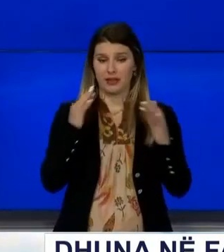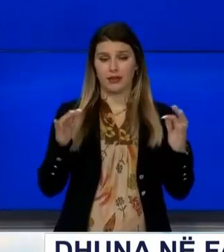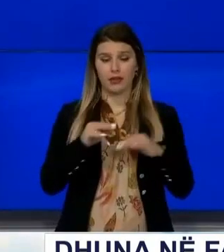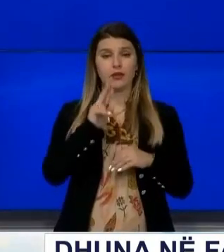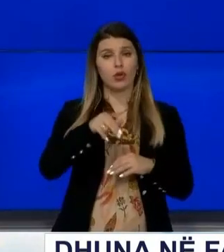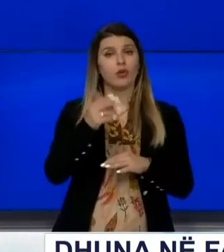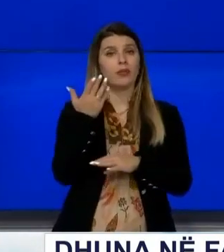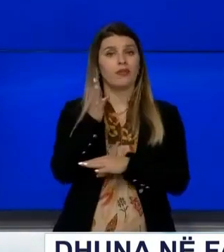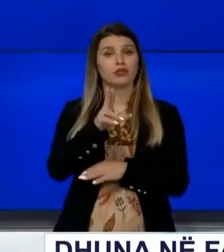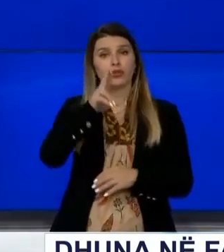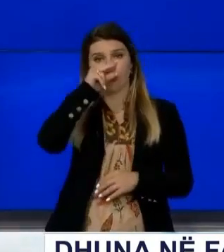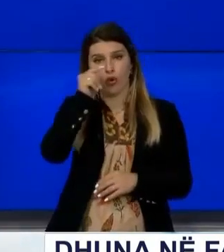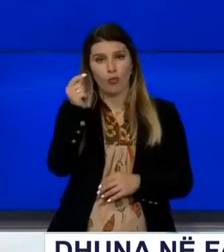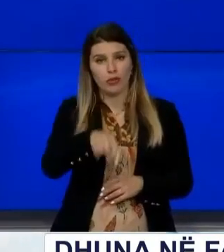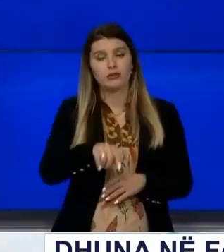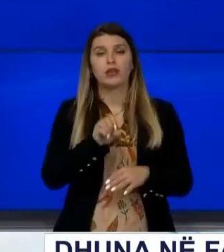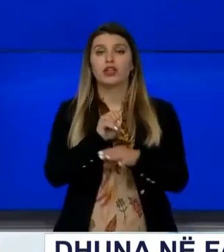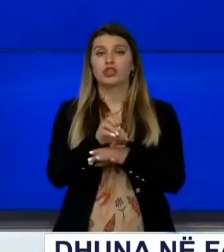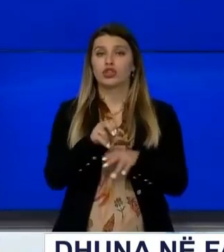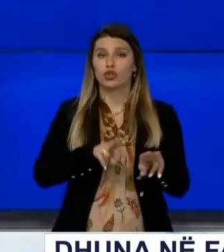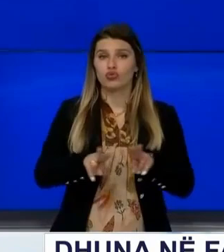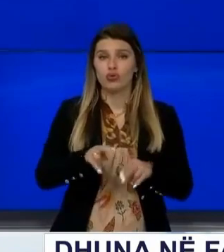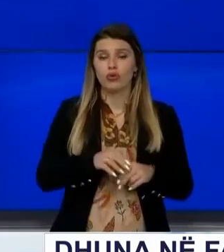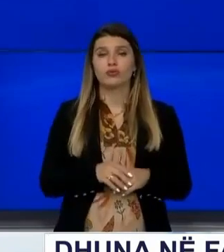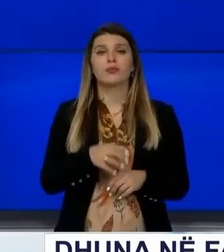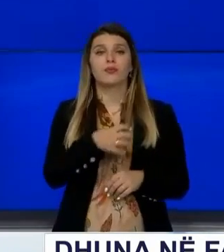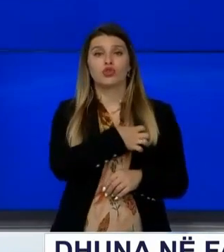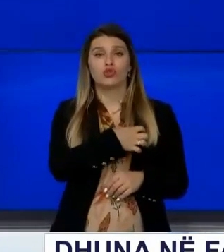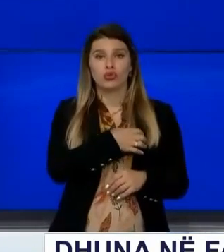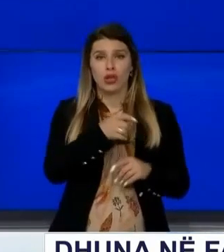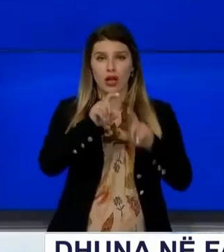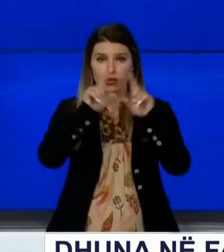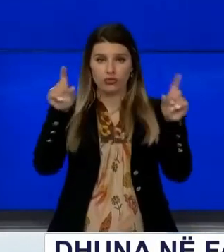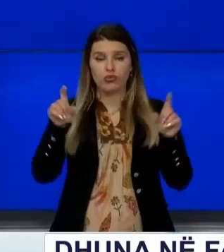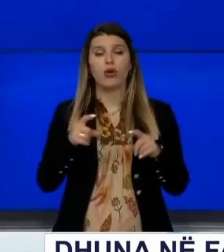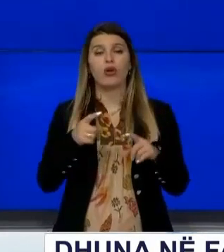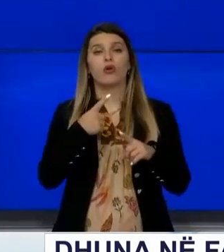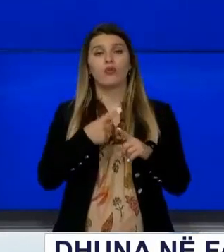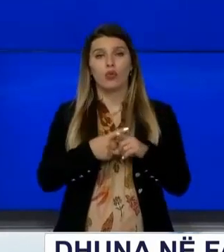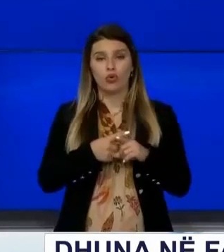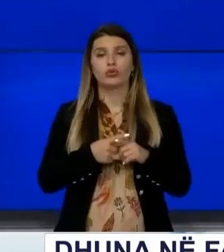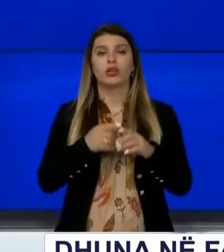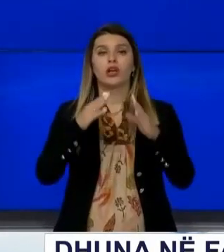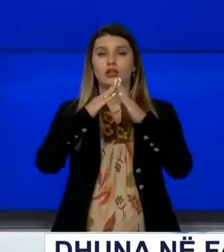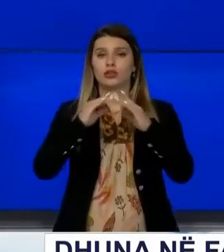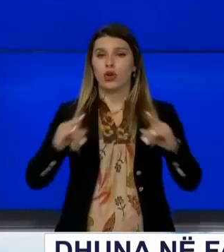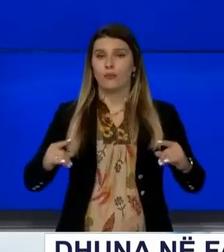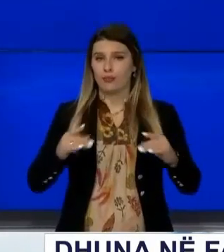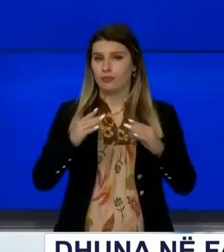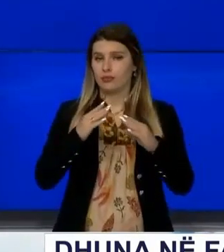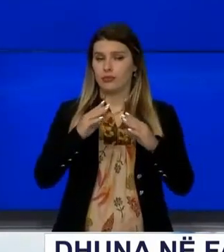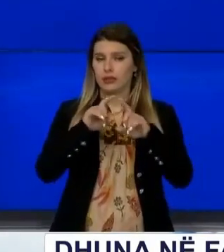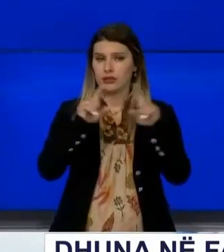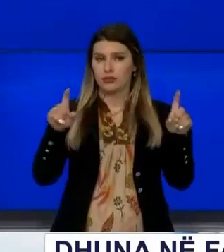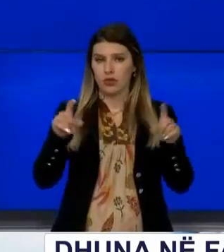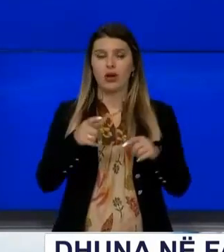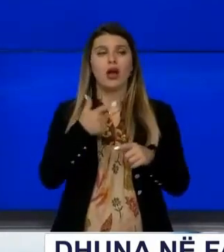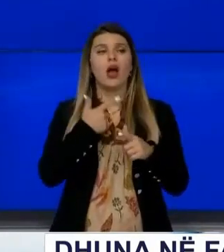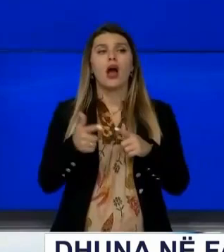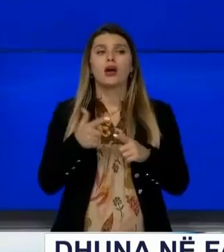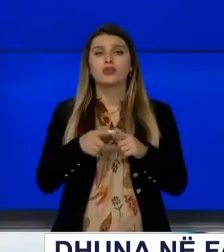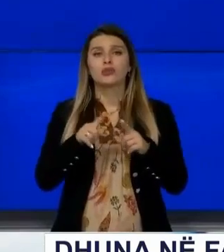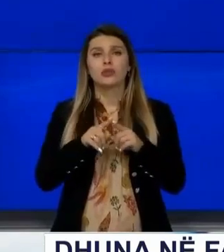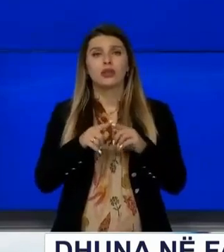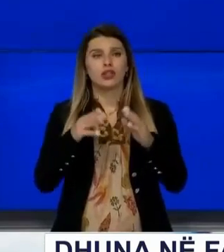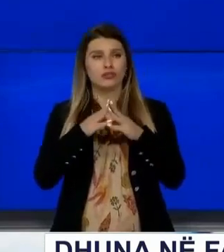përfaqsues nga policia, këshili prokurorial, qendra sociale, këshili gjithsor dhe qendra srehimore Se izolimi është shkaktari kryesor për